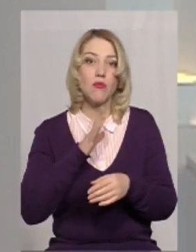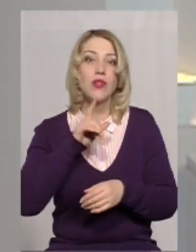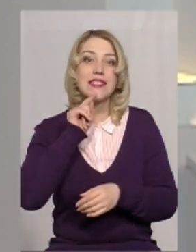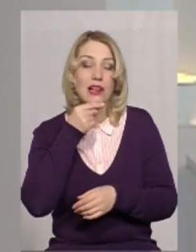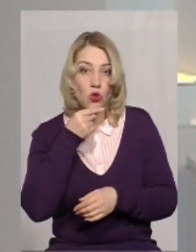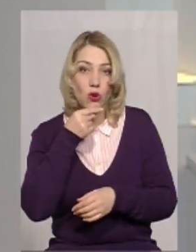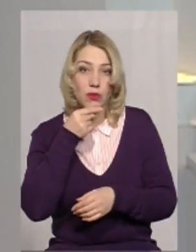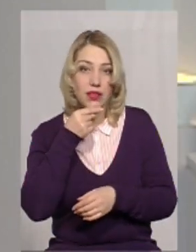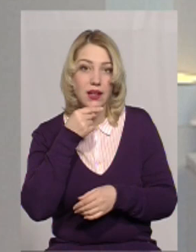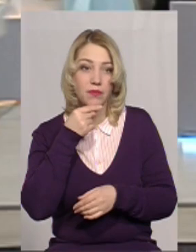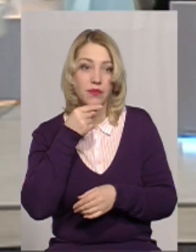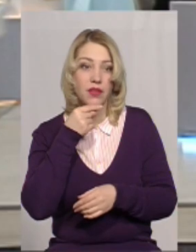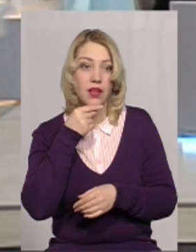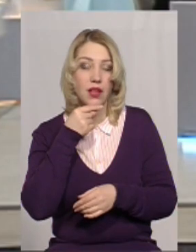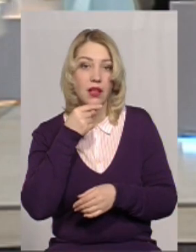зекономлена,